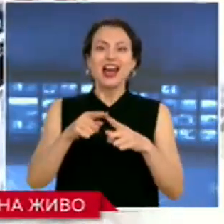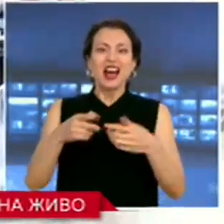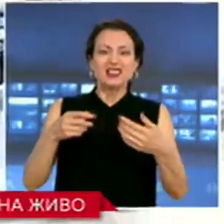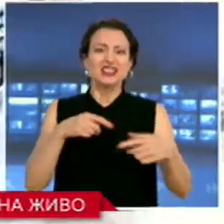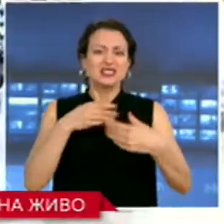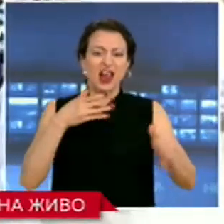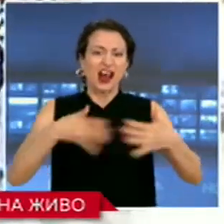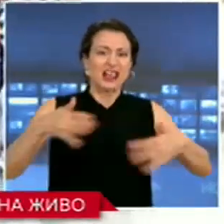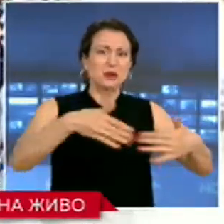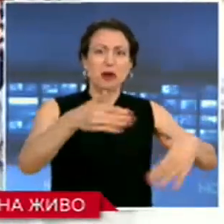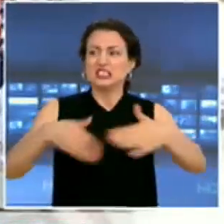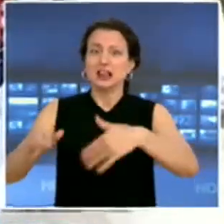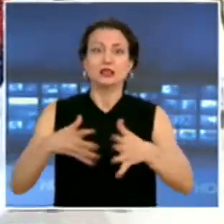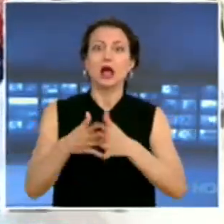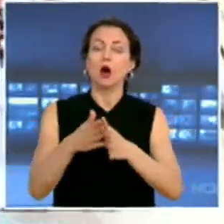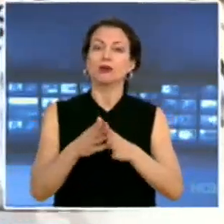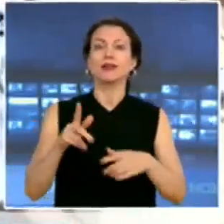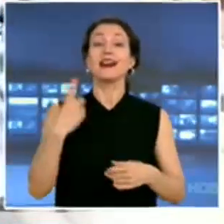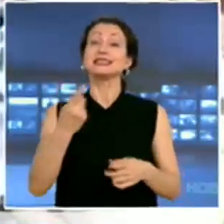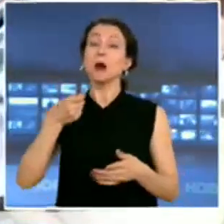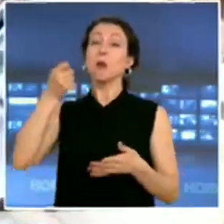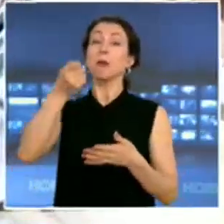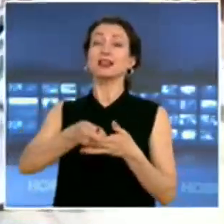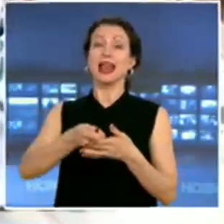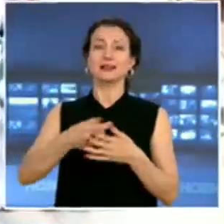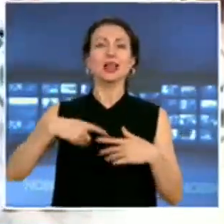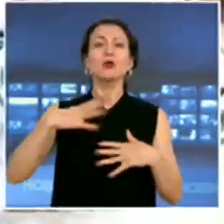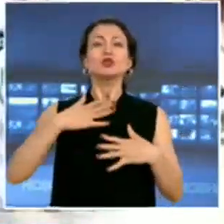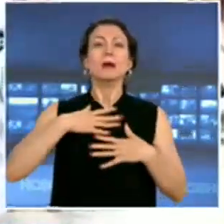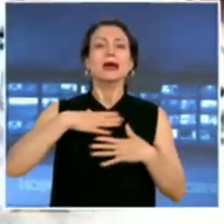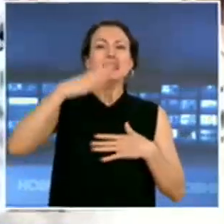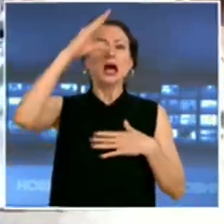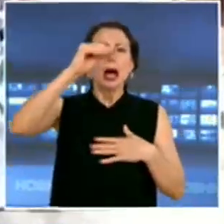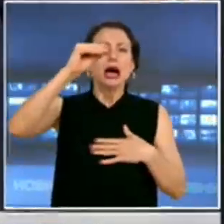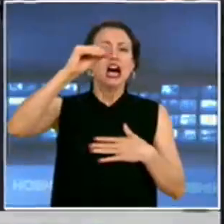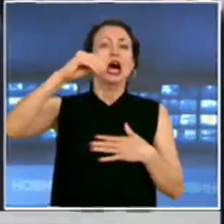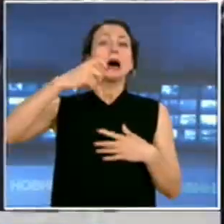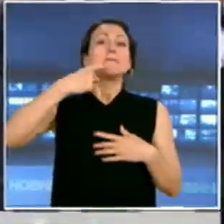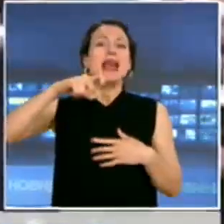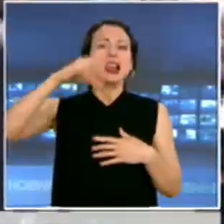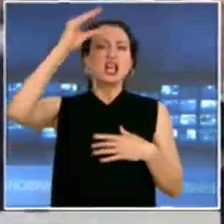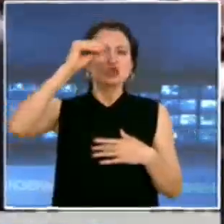истински самостоятелно тук. Само платените хора с шапки бели, на които пише ДПС, се допускат.